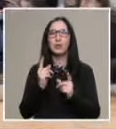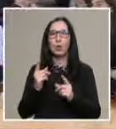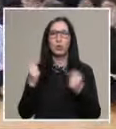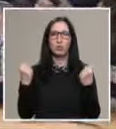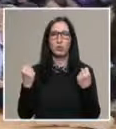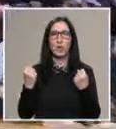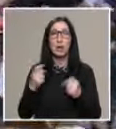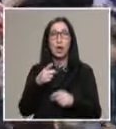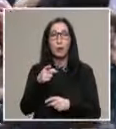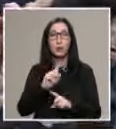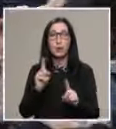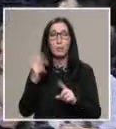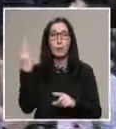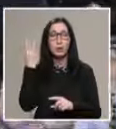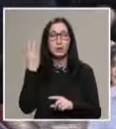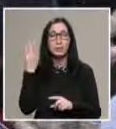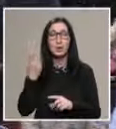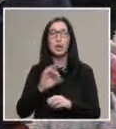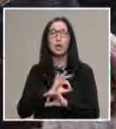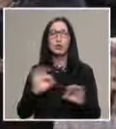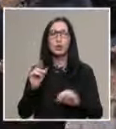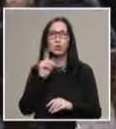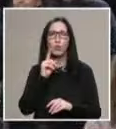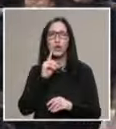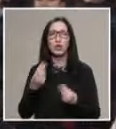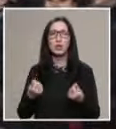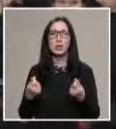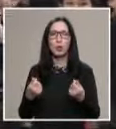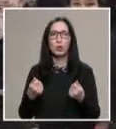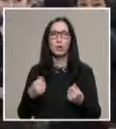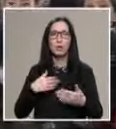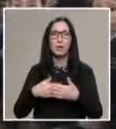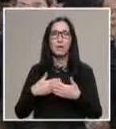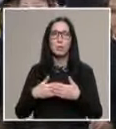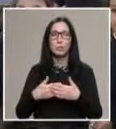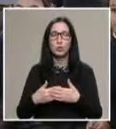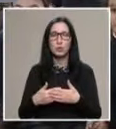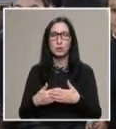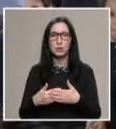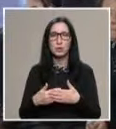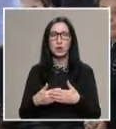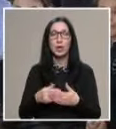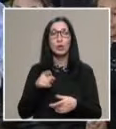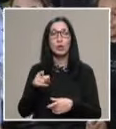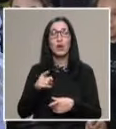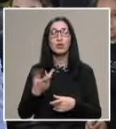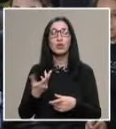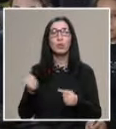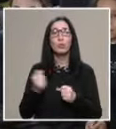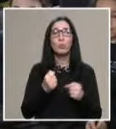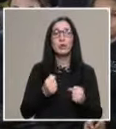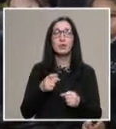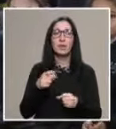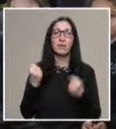могат да разбират чисто човешките стойности на вземотношенията, емпатията към другите, това ще пренесе в